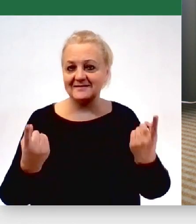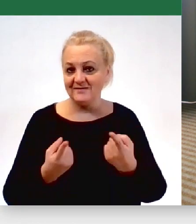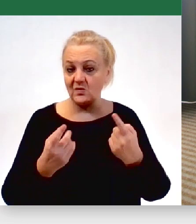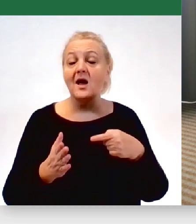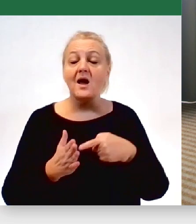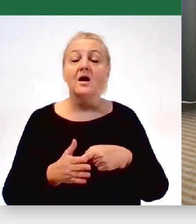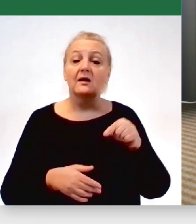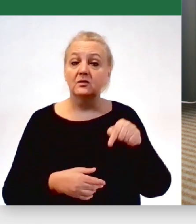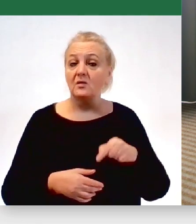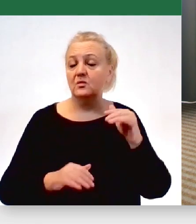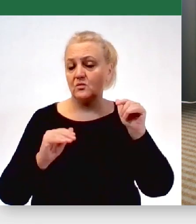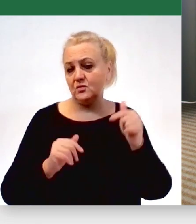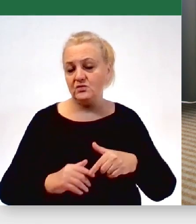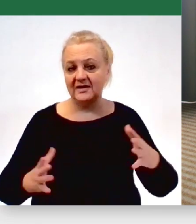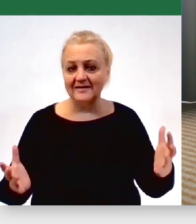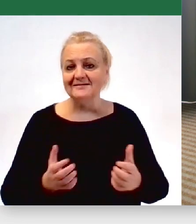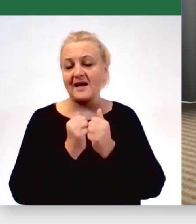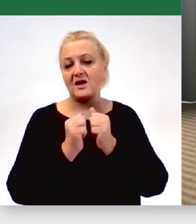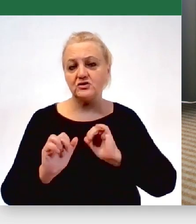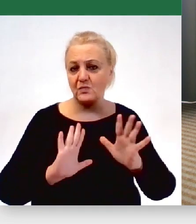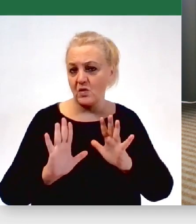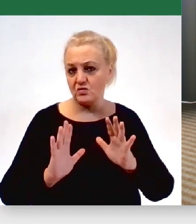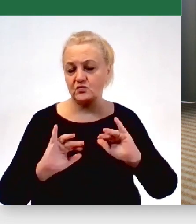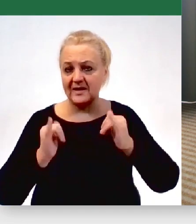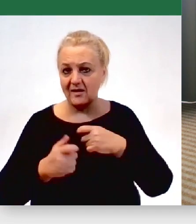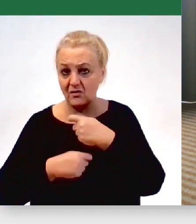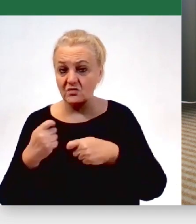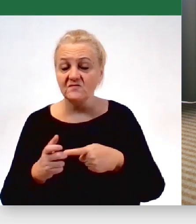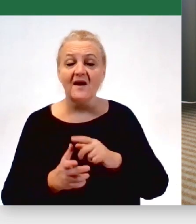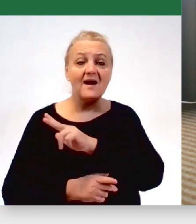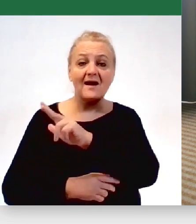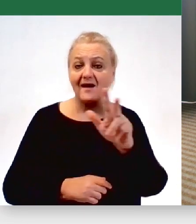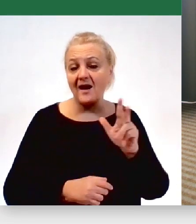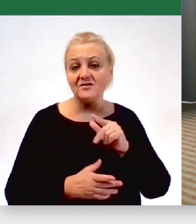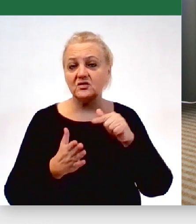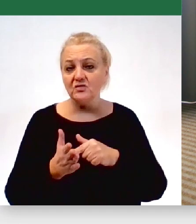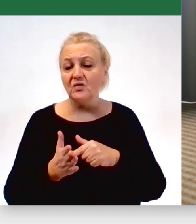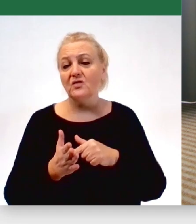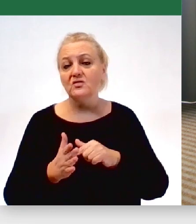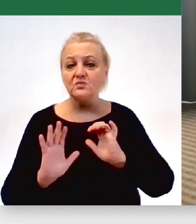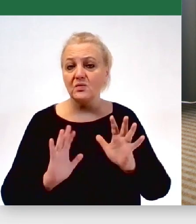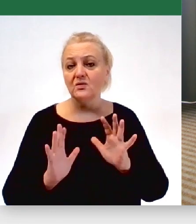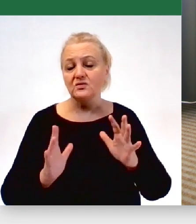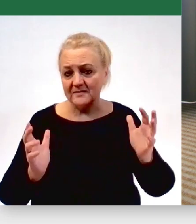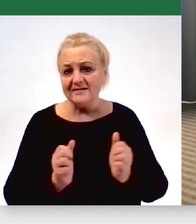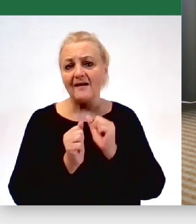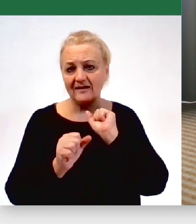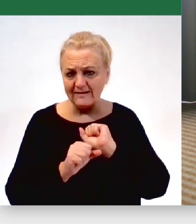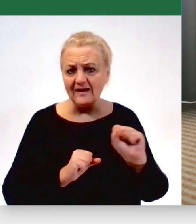znaleźć na to sposób i receptę. I każdy z nas tę receptę znajduje.